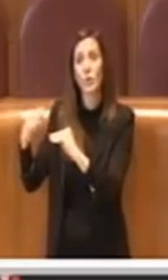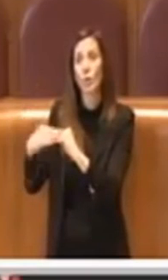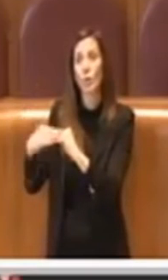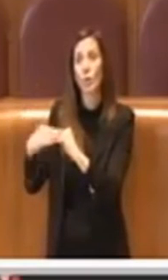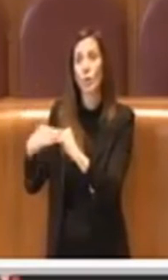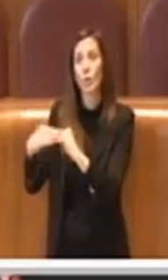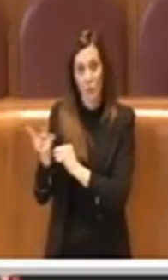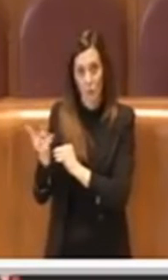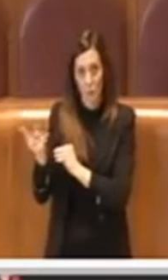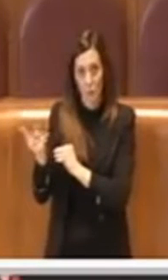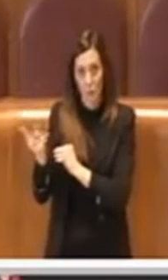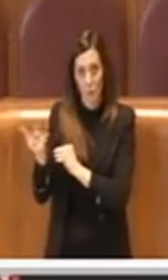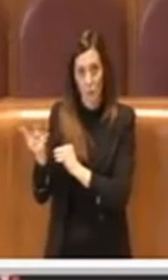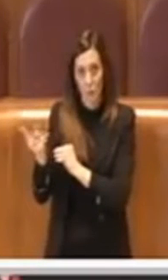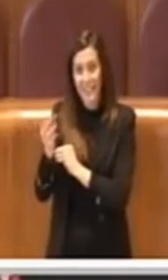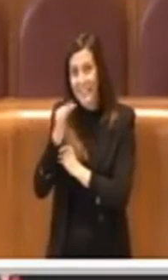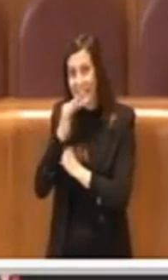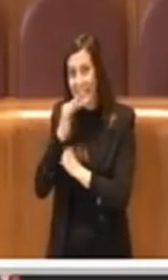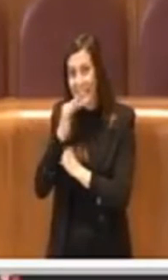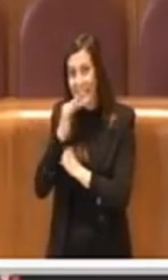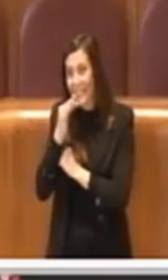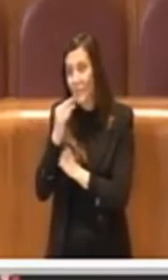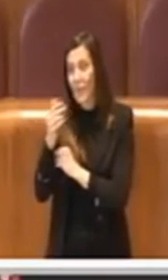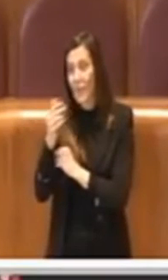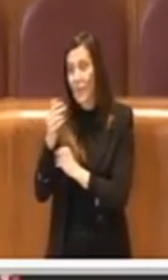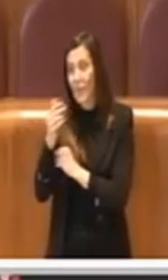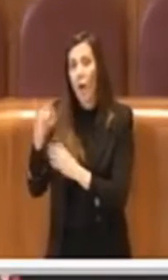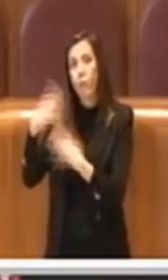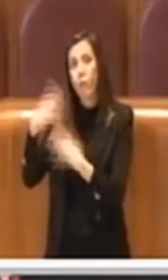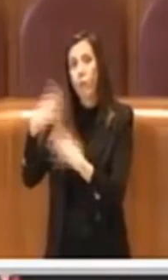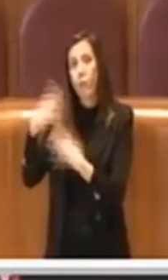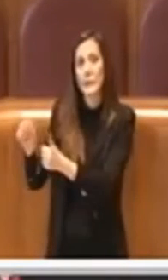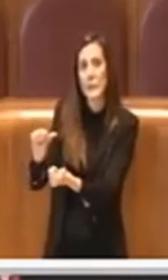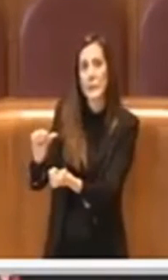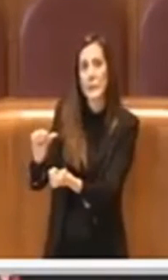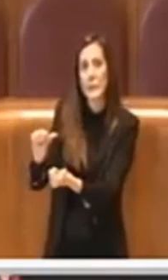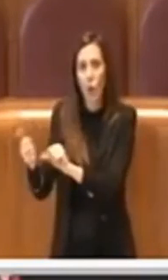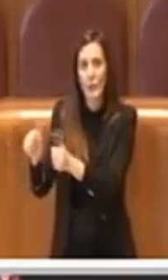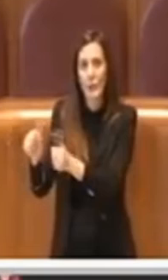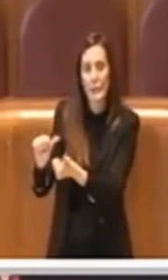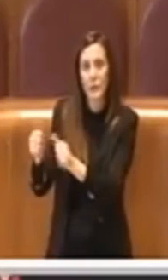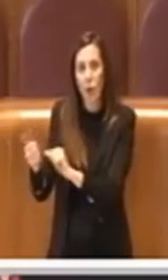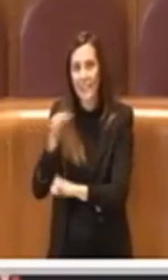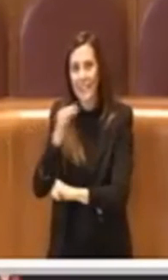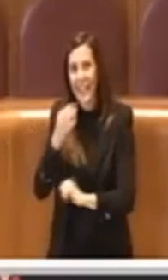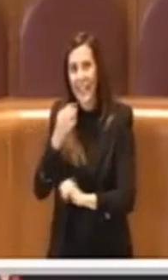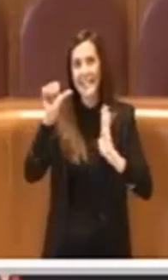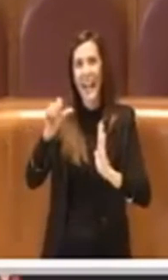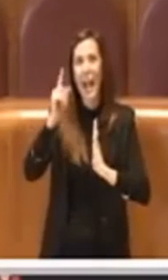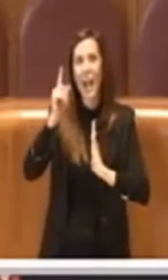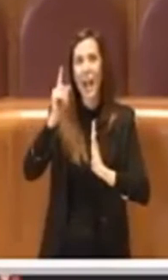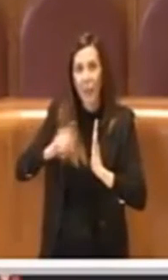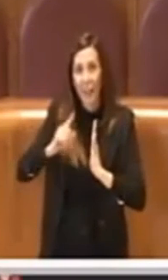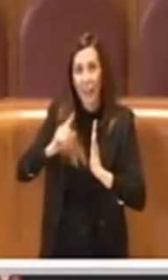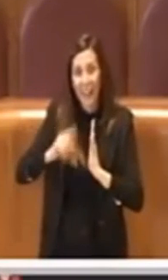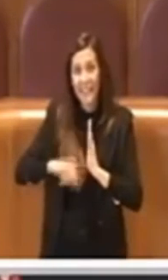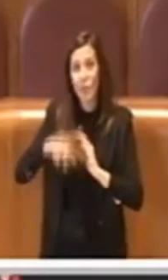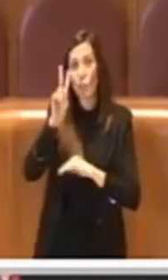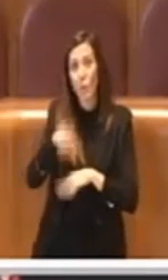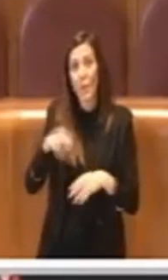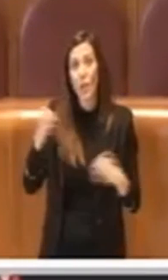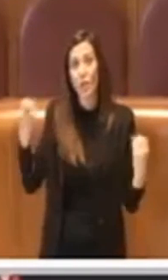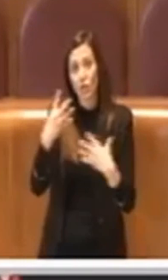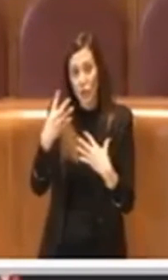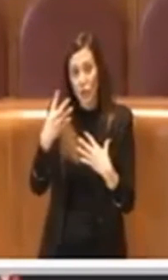e facendoli funzionare in modo alternato, per cui noi per sei mesi del 2019 abbiamo